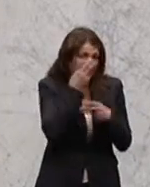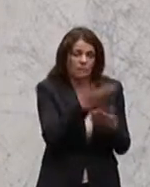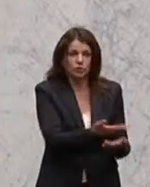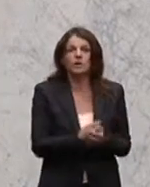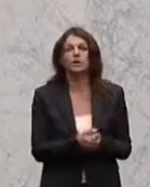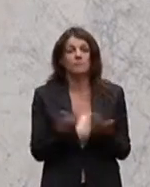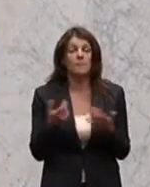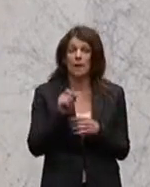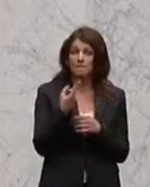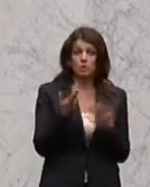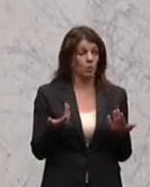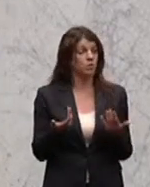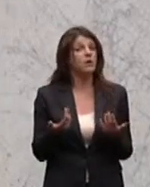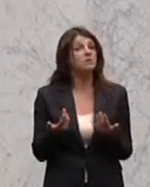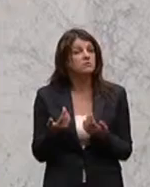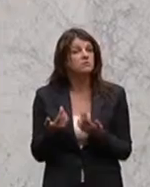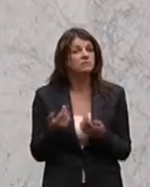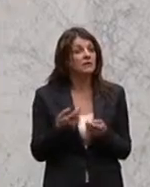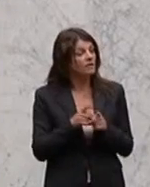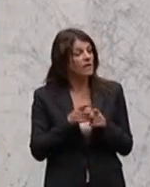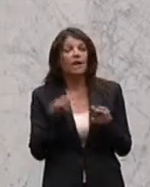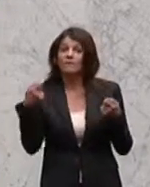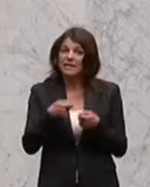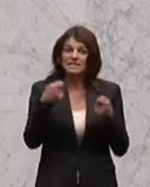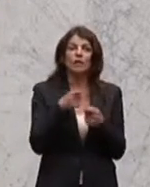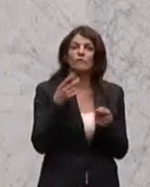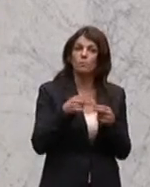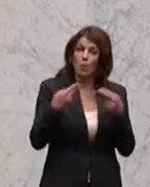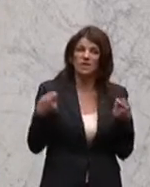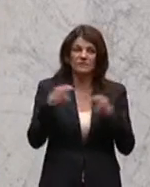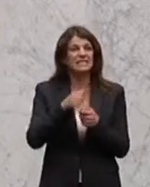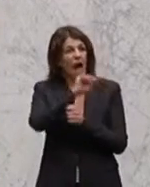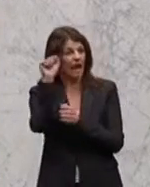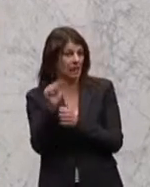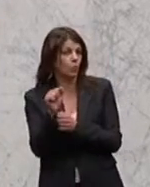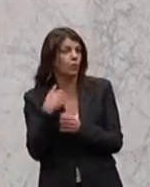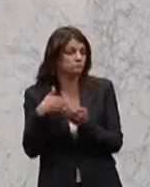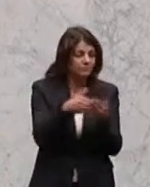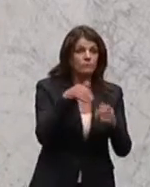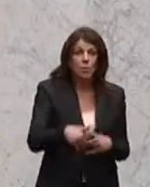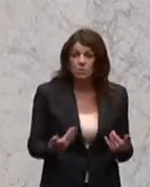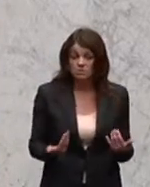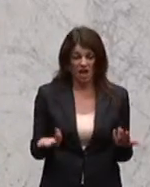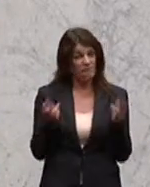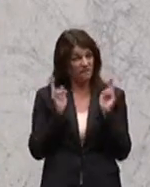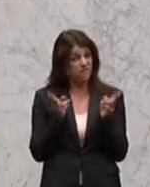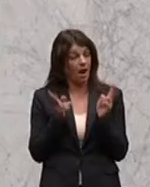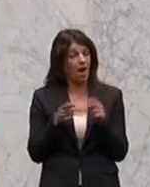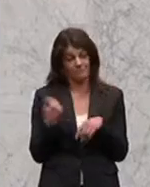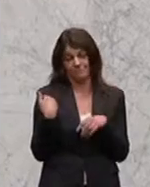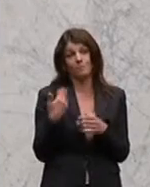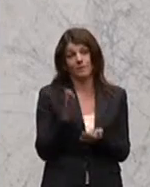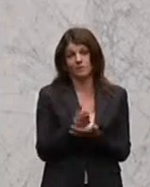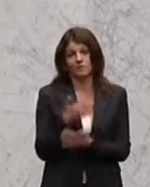insbesondere aus den Möglichkeiten der Finanzierung aus der Bundesfinanzierungsagentur. Aber in Wahrheit war da schon ein